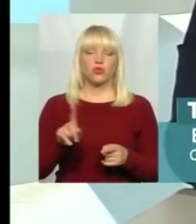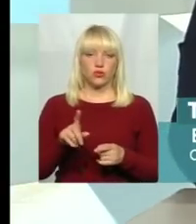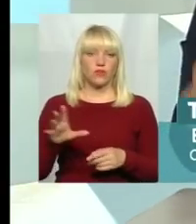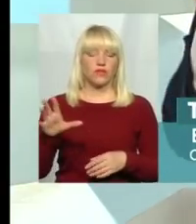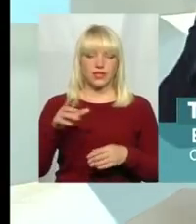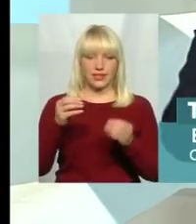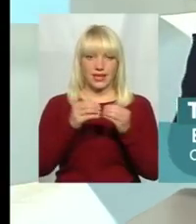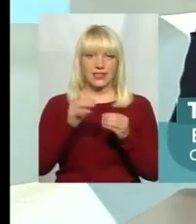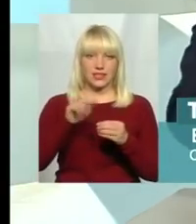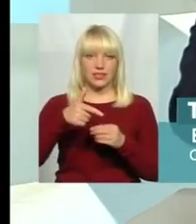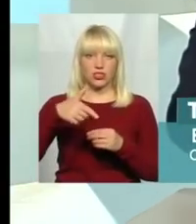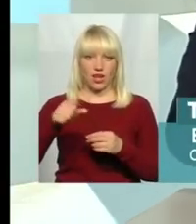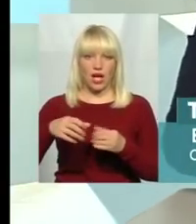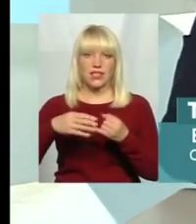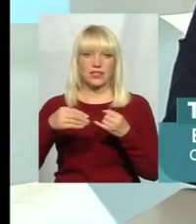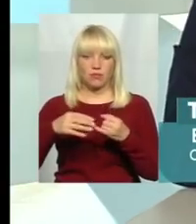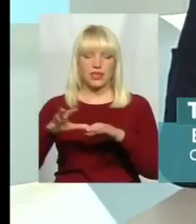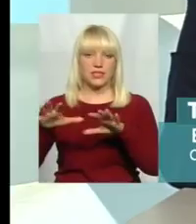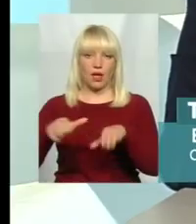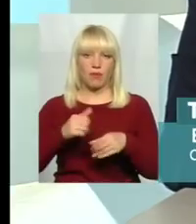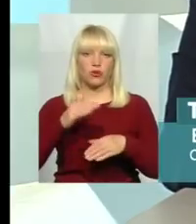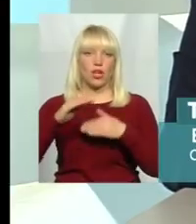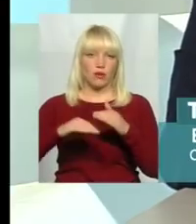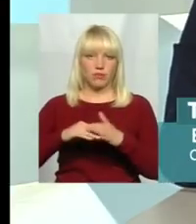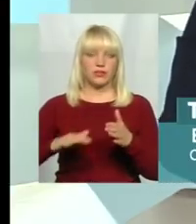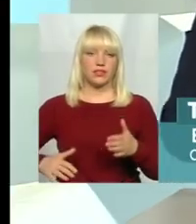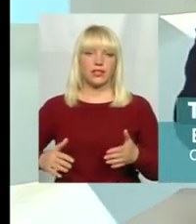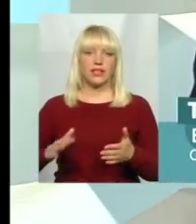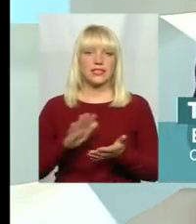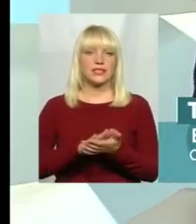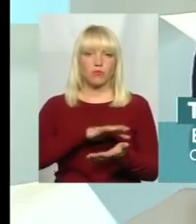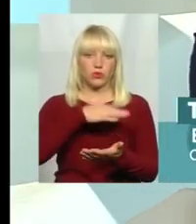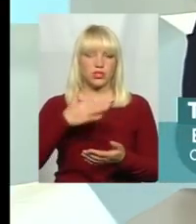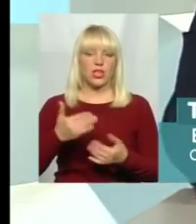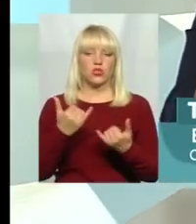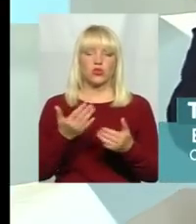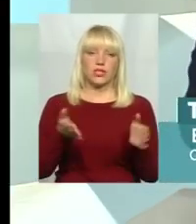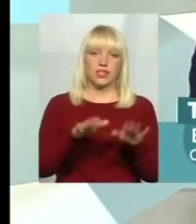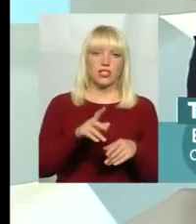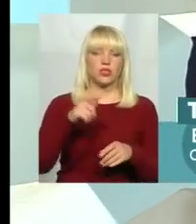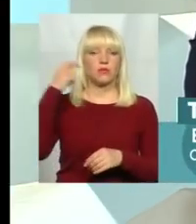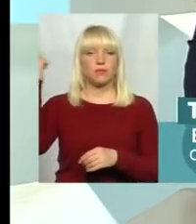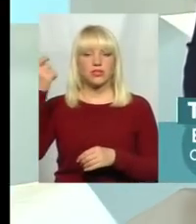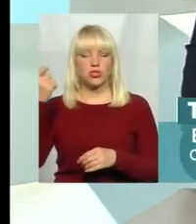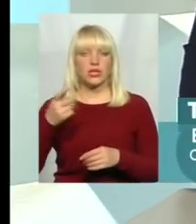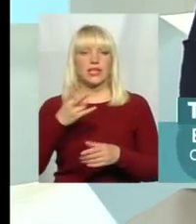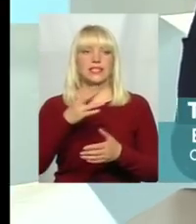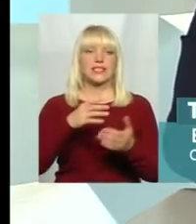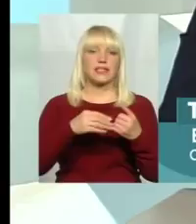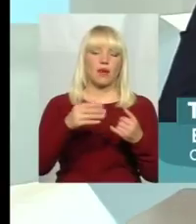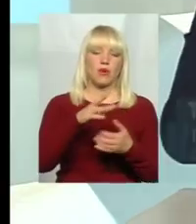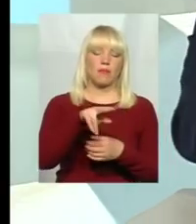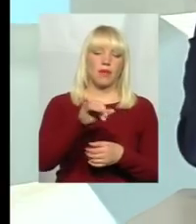кладовище? Сьогодні залишують підпасовище, залишують землі резерва, землі запасу, не востребувані поїй, вернуться громаді.